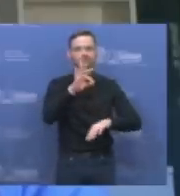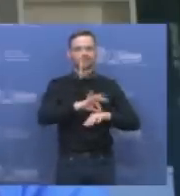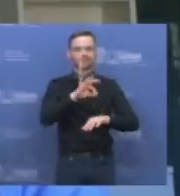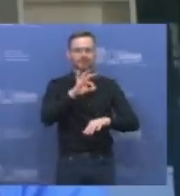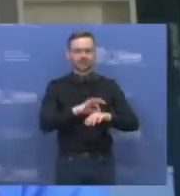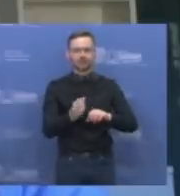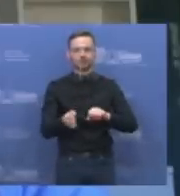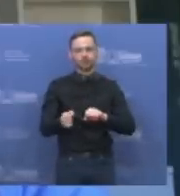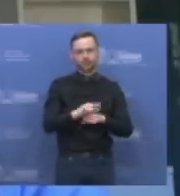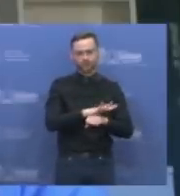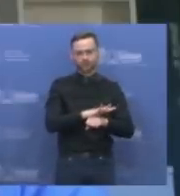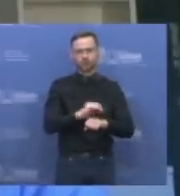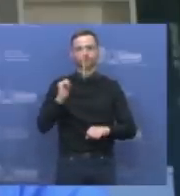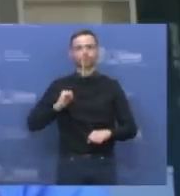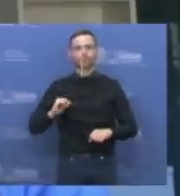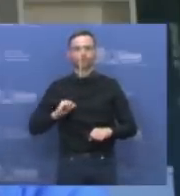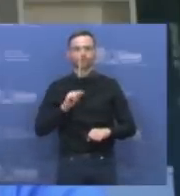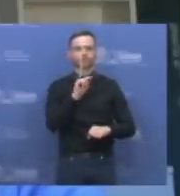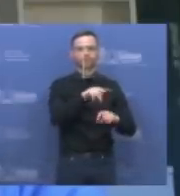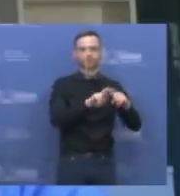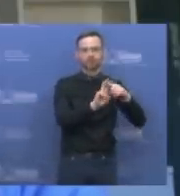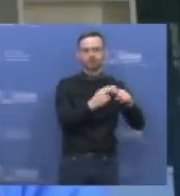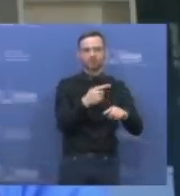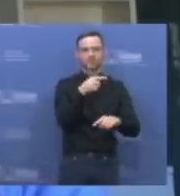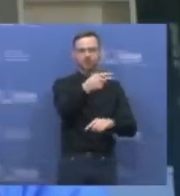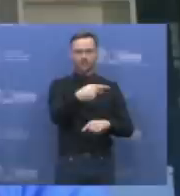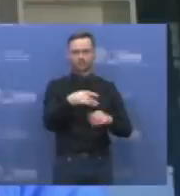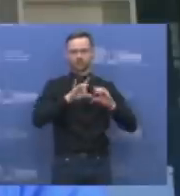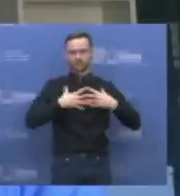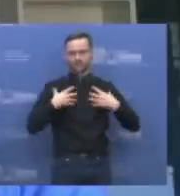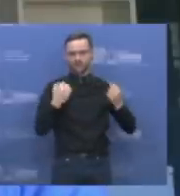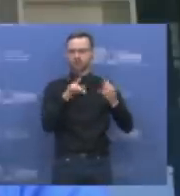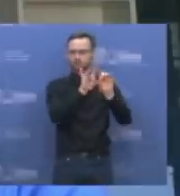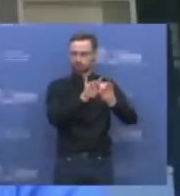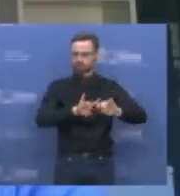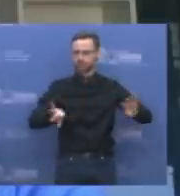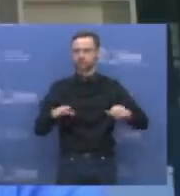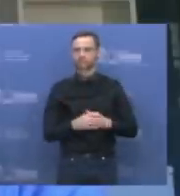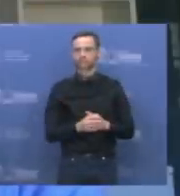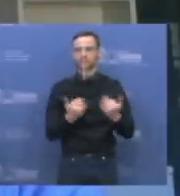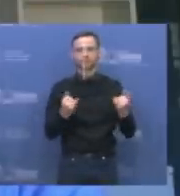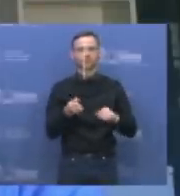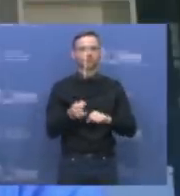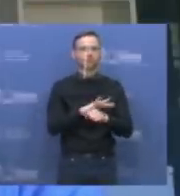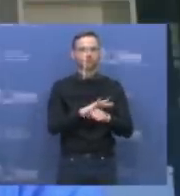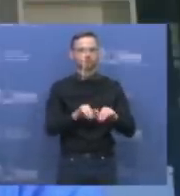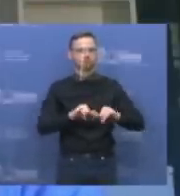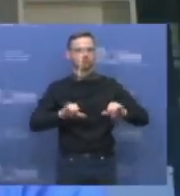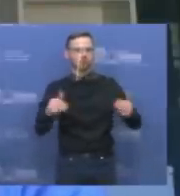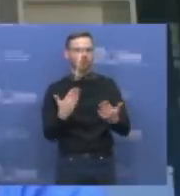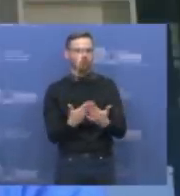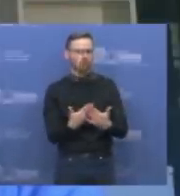nes žmonių imuninė sistema yra kitokia negu šikšnos pradinių. Kodėl paplito būtent COVID-19, tai yra